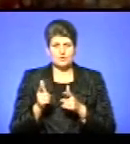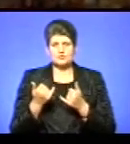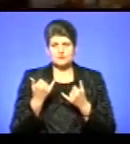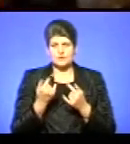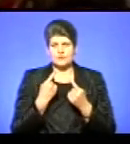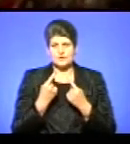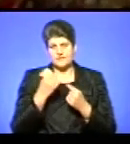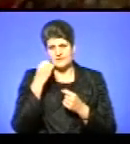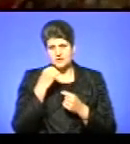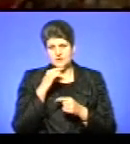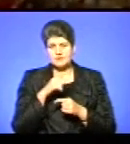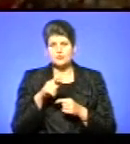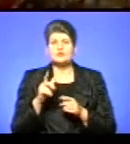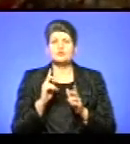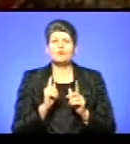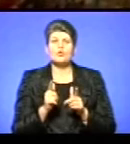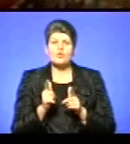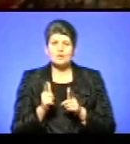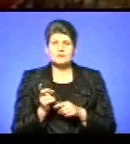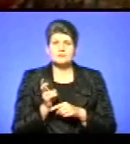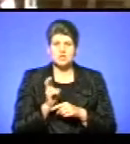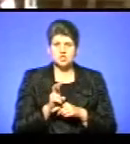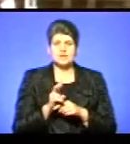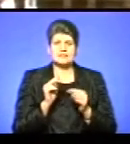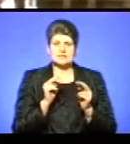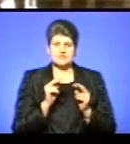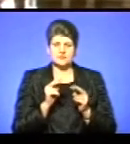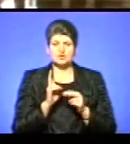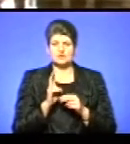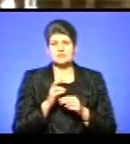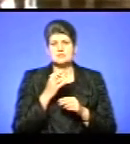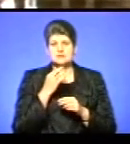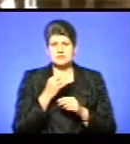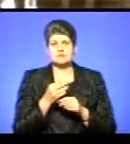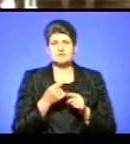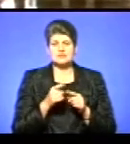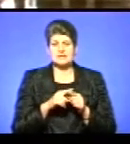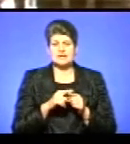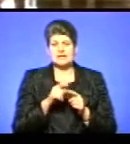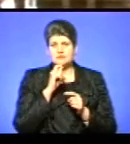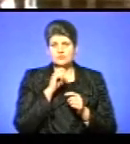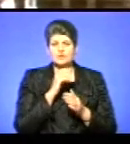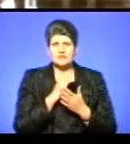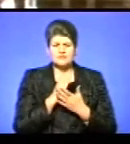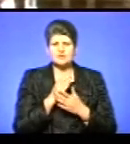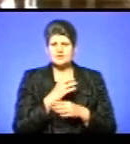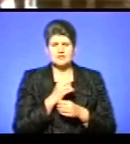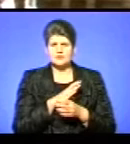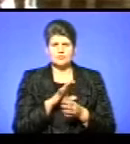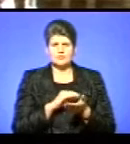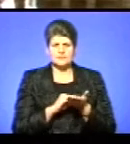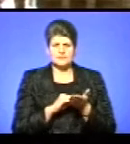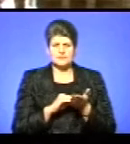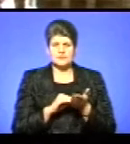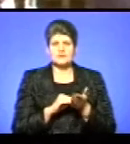я казала, що я вдячна тим людям, які погодилися, прийшли і засвідчили. Хтось нам сказав, що таке інтерв'ю є. Воно ще не було оприлюднене, воно було записано на